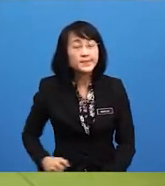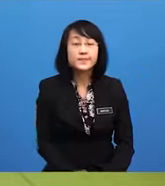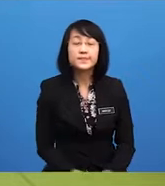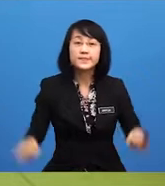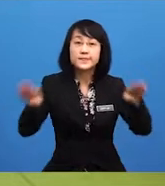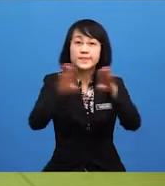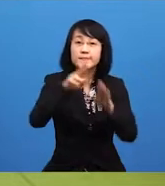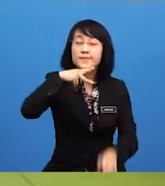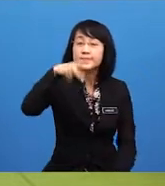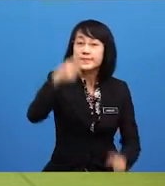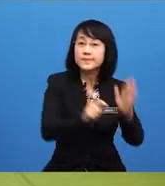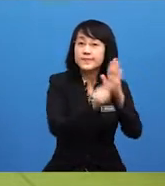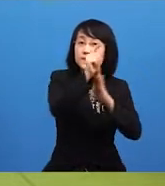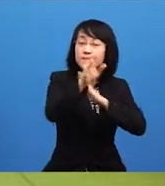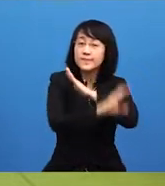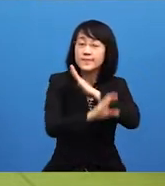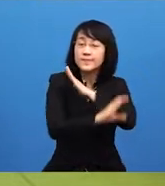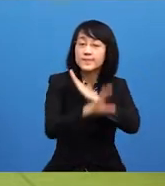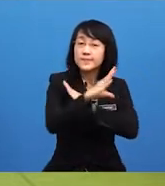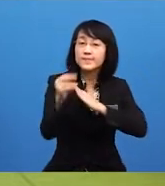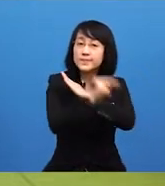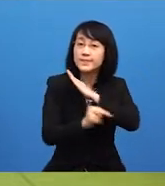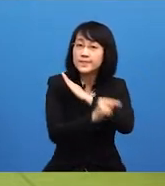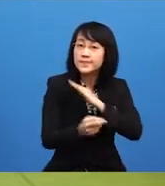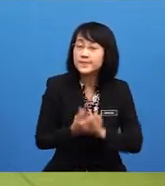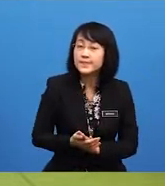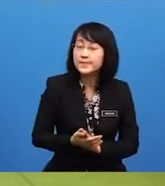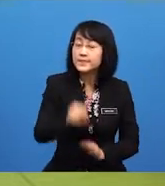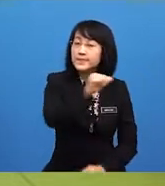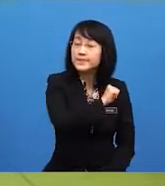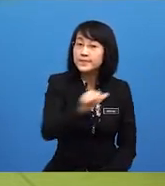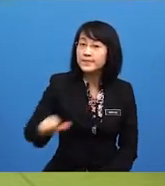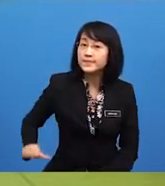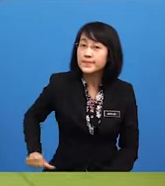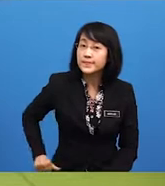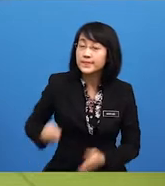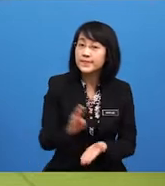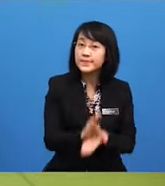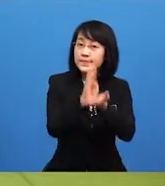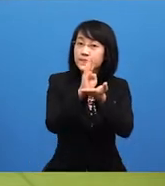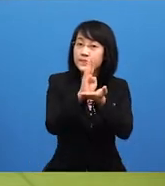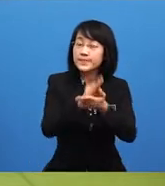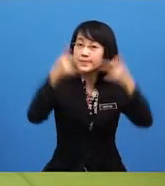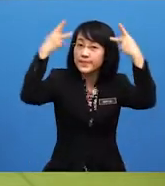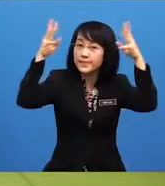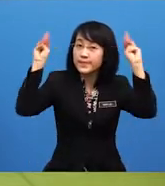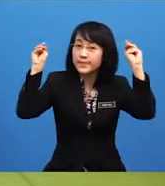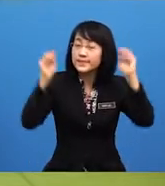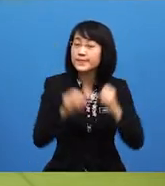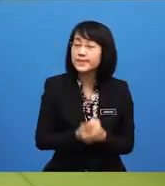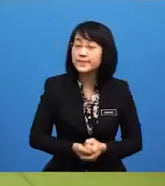pemerintah tertinggi negara dan negeri. Yang Di-Pertuan Agung dibantu oleh Perdana Menteri.